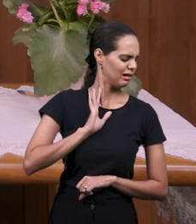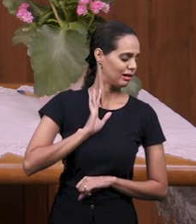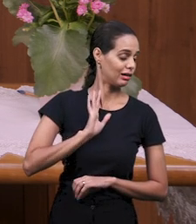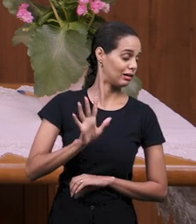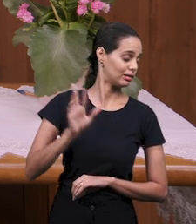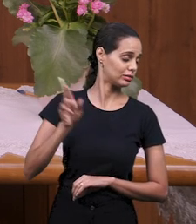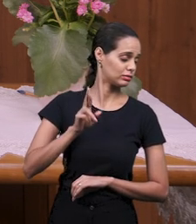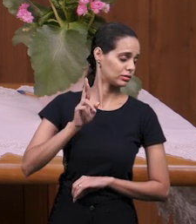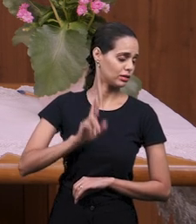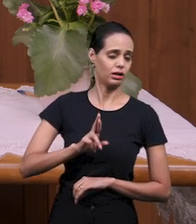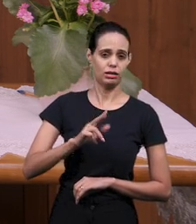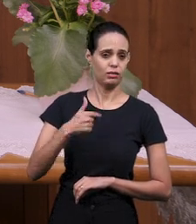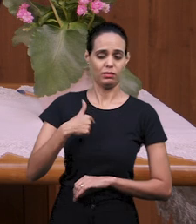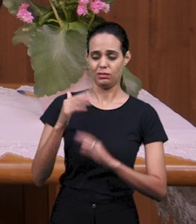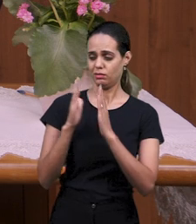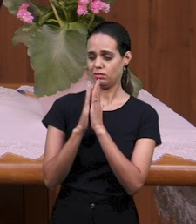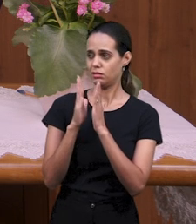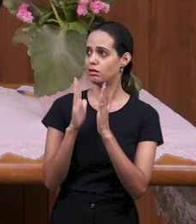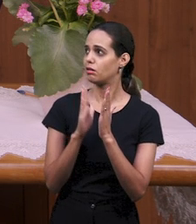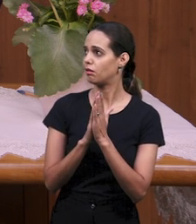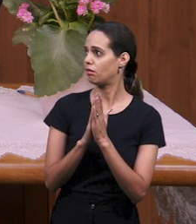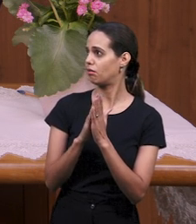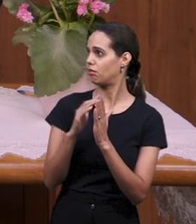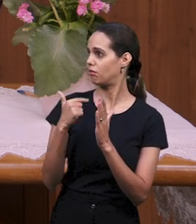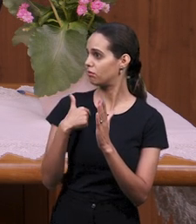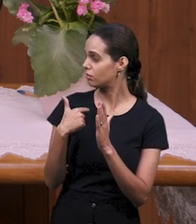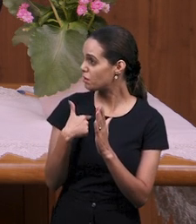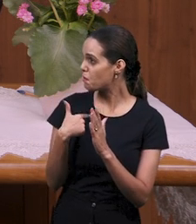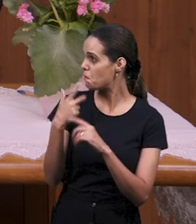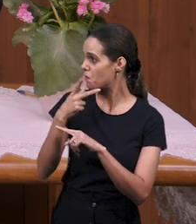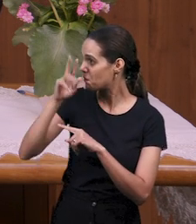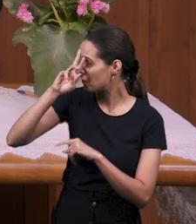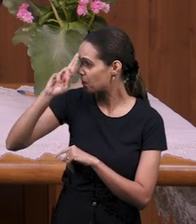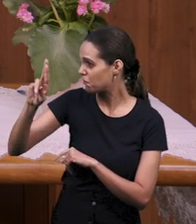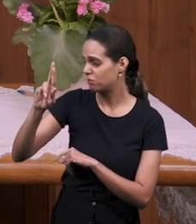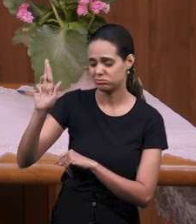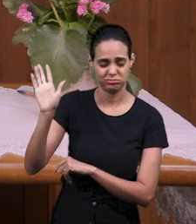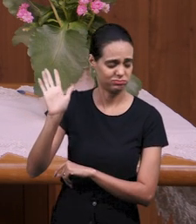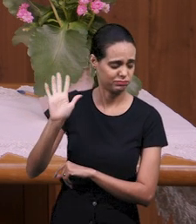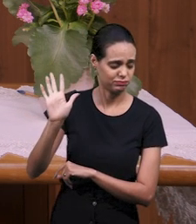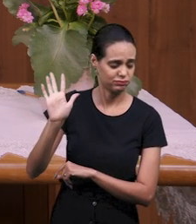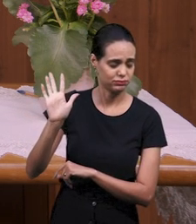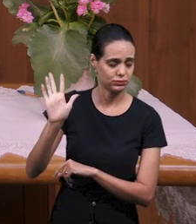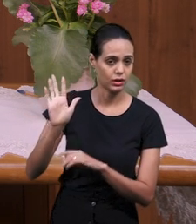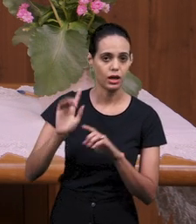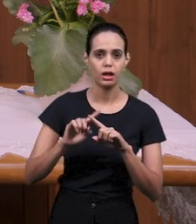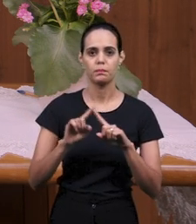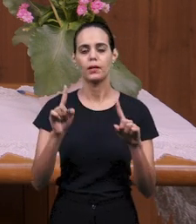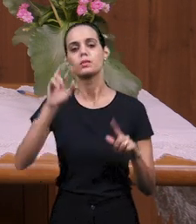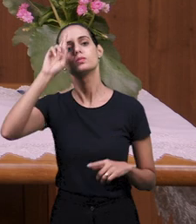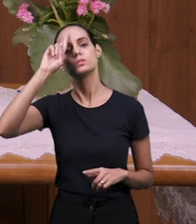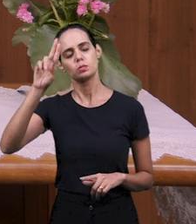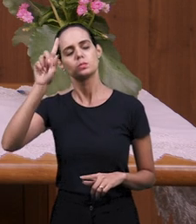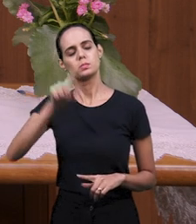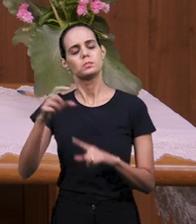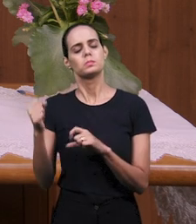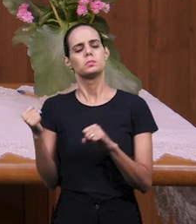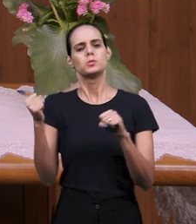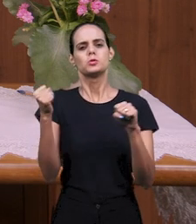искать Божьего лица. И так Господь, Он силен, чтобы в это время